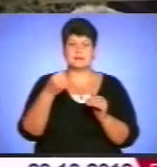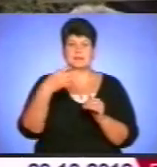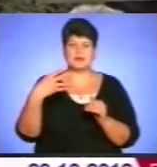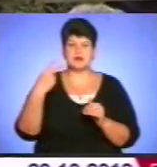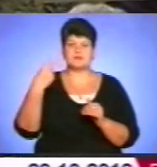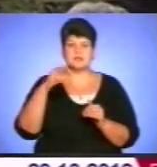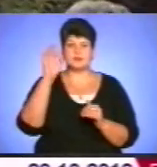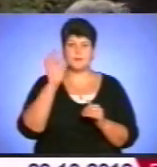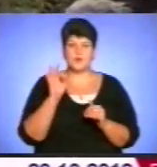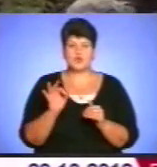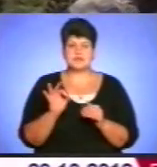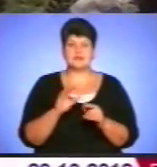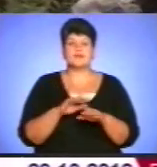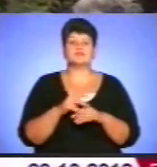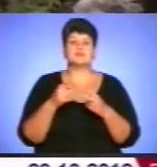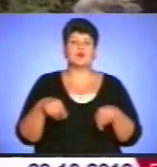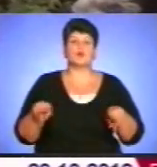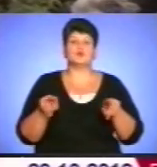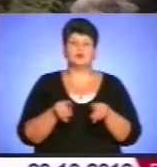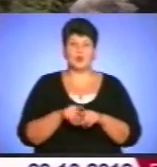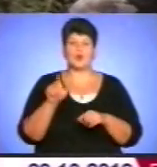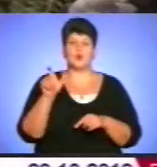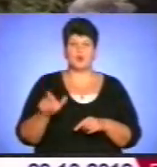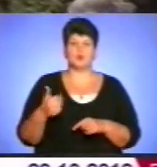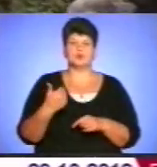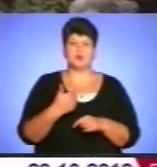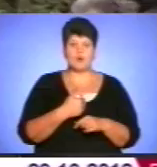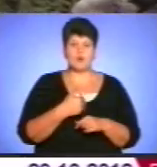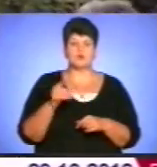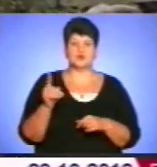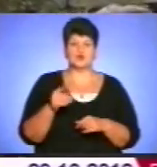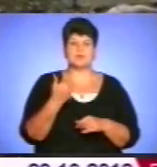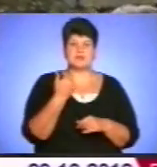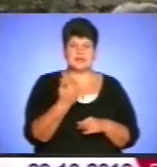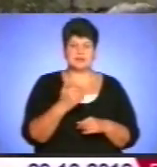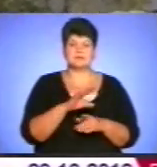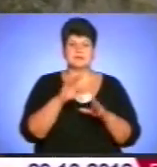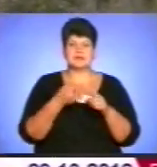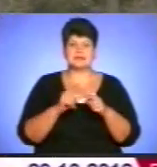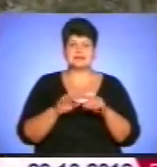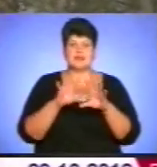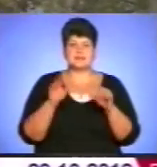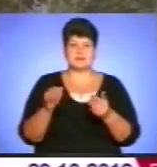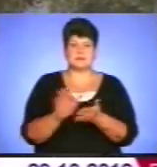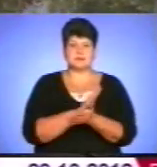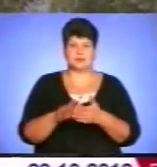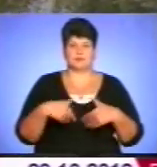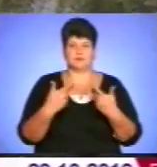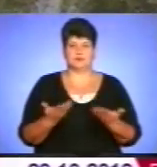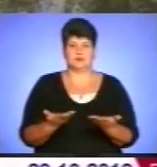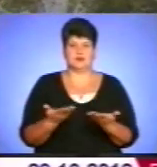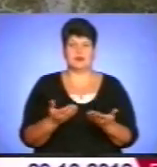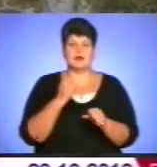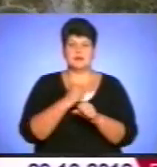відсотків. Але все одно люди хочуть, щоб їм це все вже, ну, чуть не задурно. Але праця